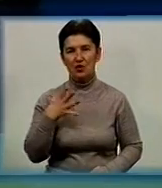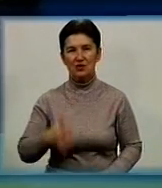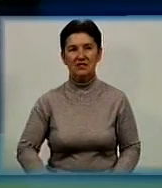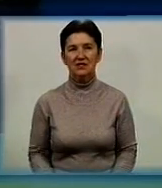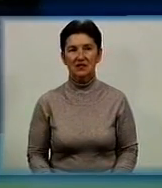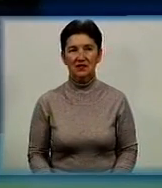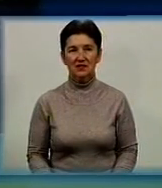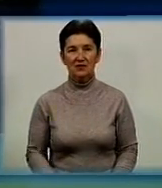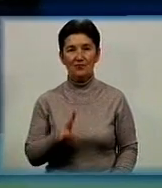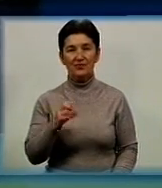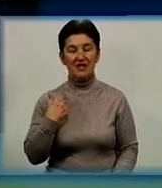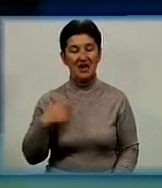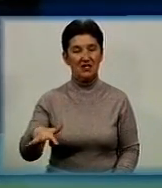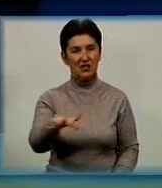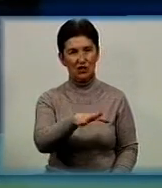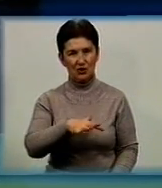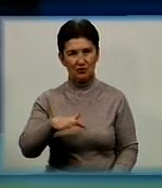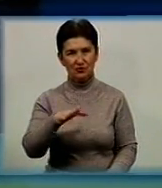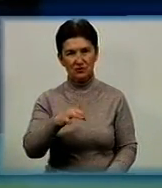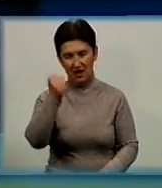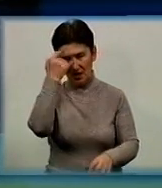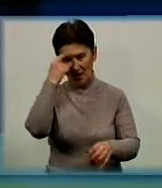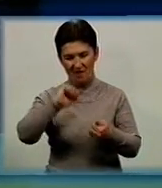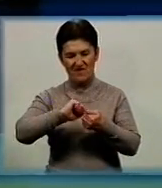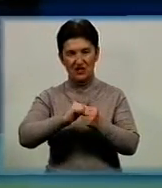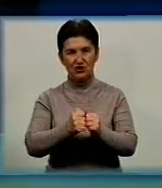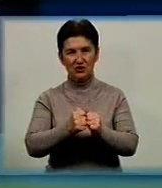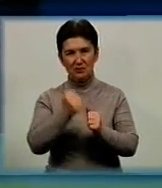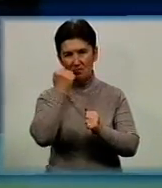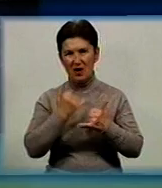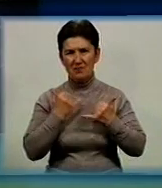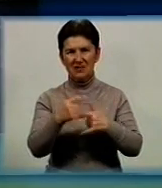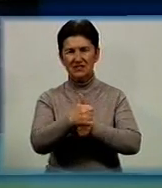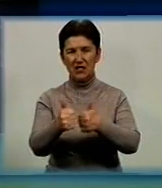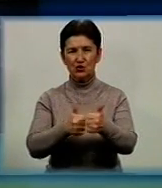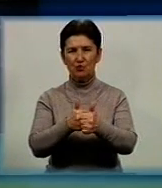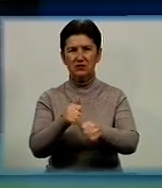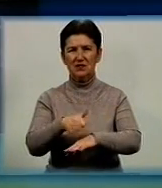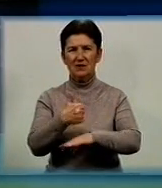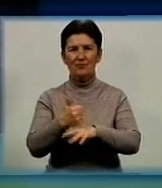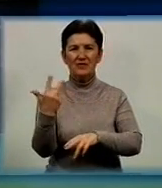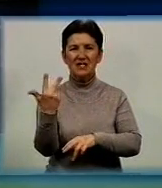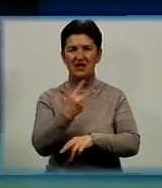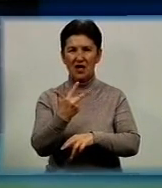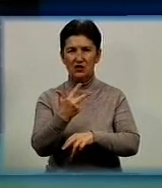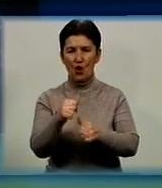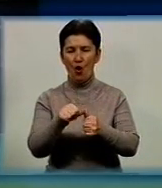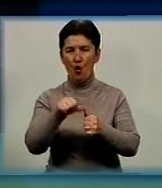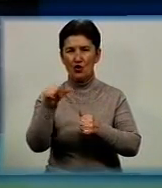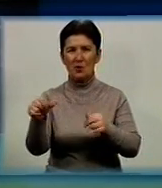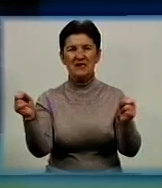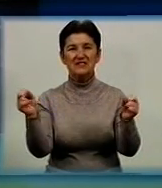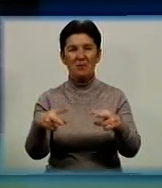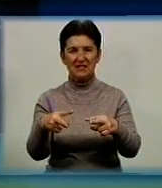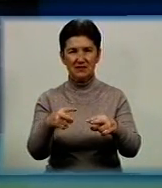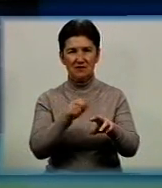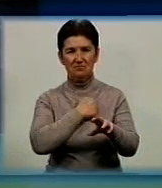На Кірвоградщині увічнили пам'ять ще одного героя, заступник командира групи Кірвоградського третього окремого полку спеціального призначення